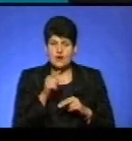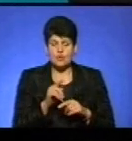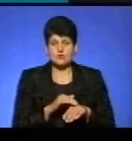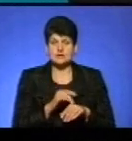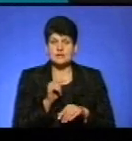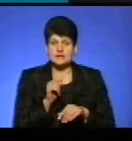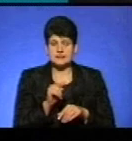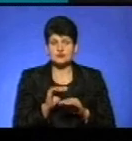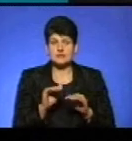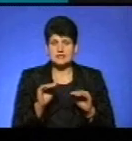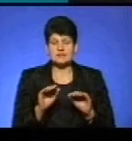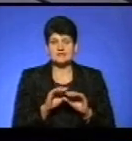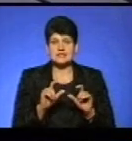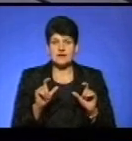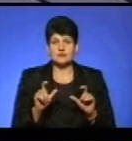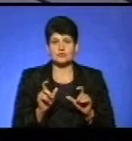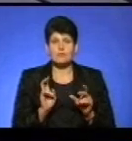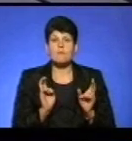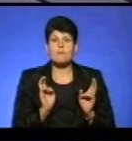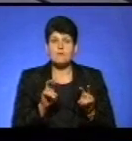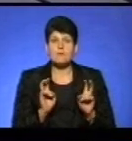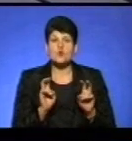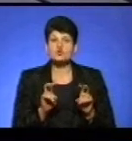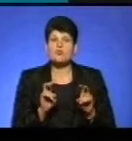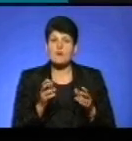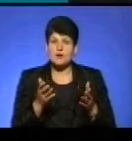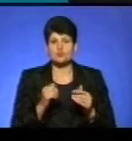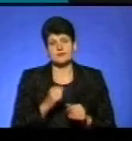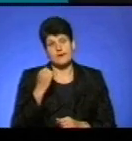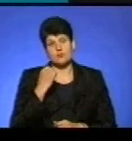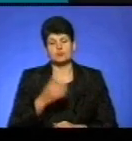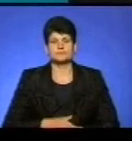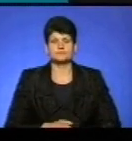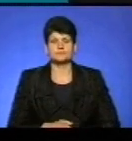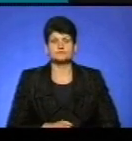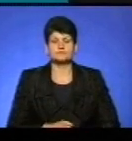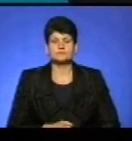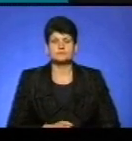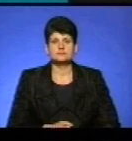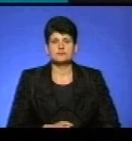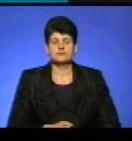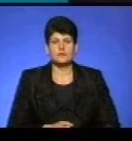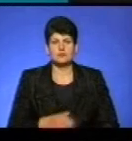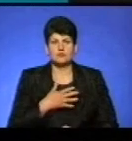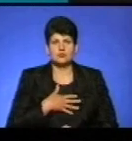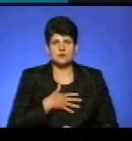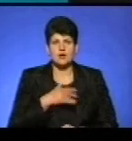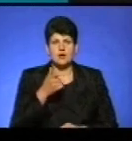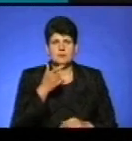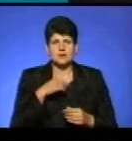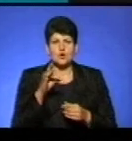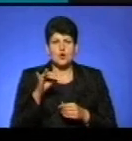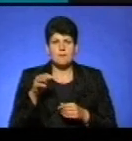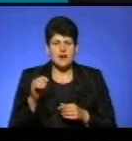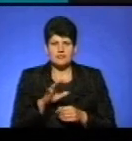ласка, на те, що дітки в саді зараз поступають. Дякую. Ми вам дуже дякуємо за питання. Ми просто хвилюємося, що пан Роман не встиг не відповісти на всі запитання.